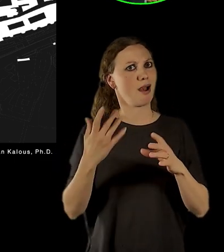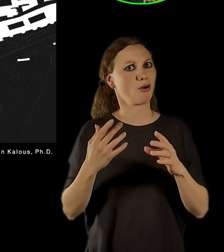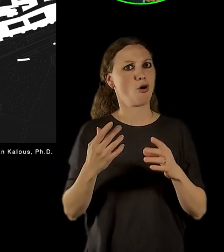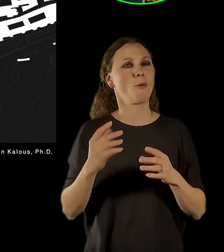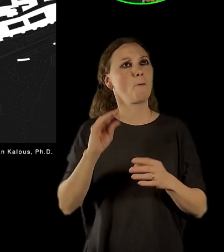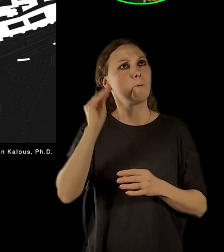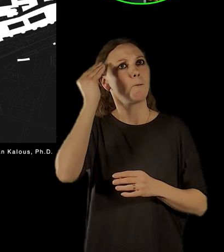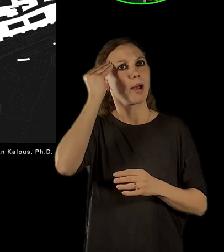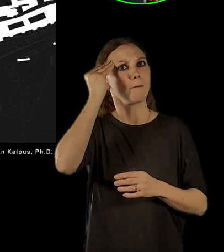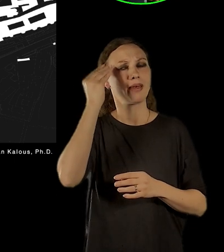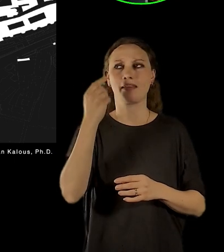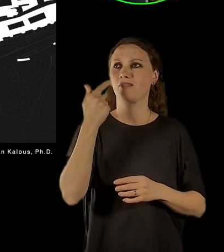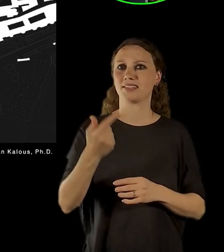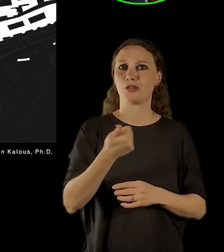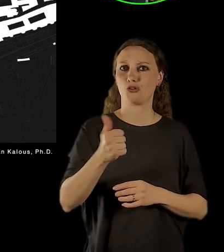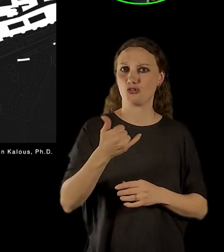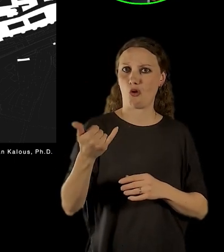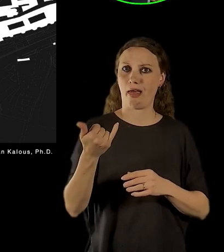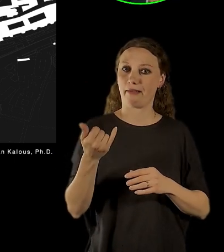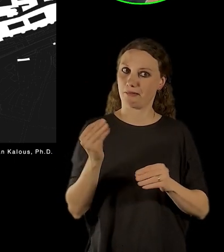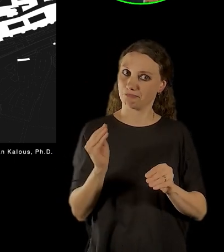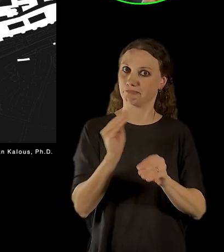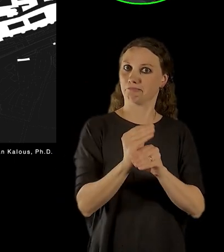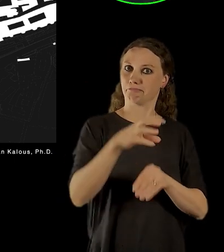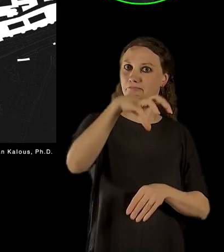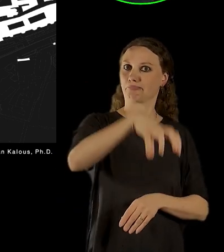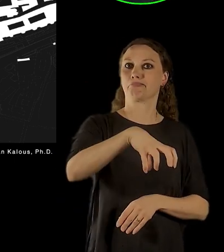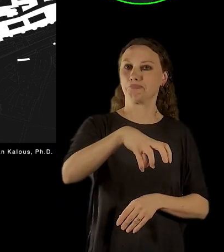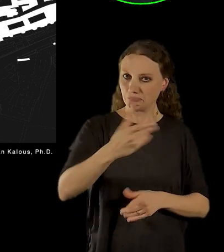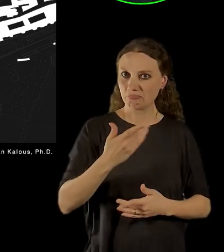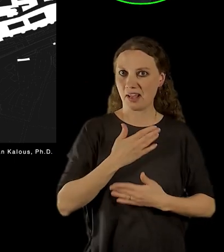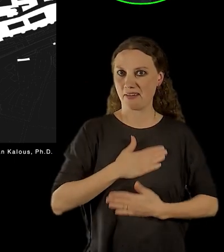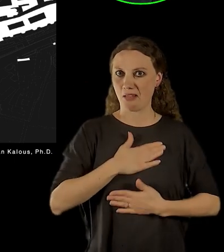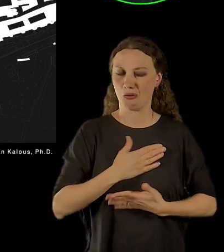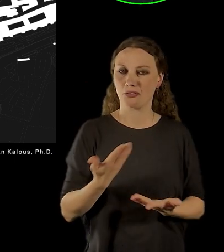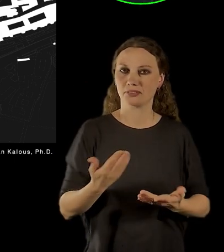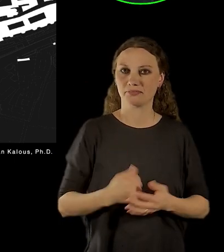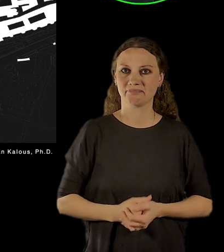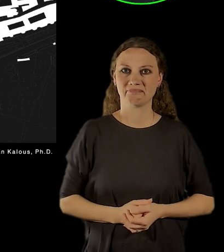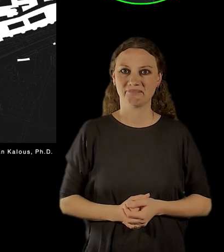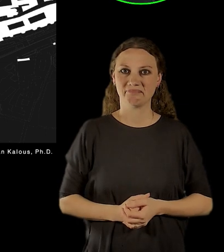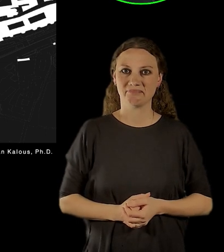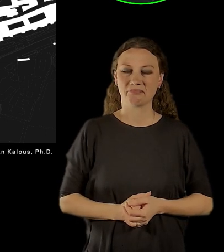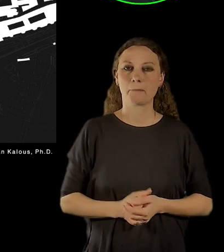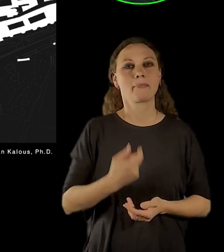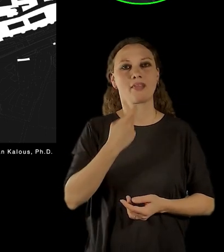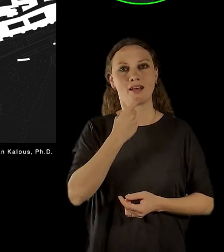význam a ten bychom samozřejmě chtěli doplnit nějakou přidanou hodnotou tím, že muzeum bude rozvíjet své projekty